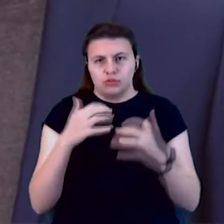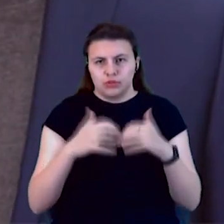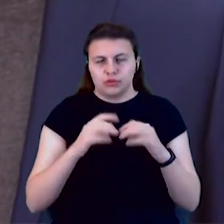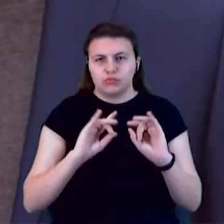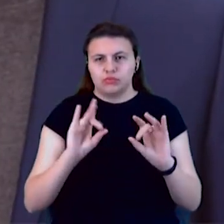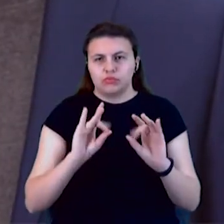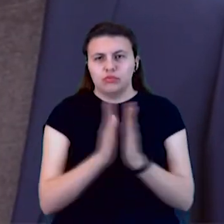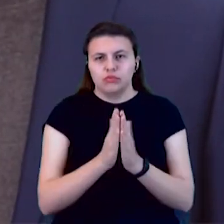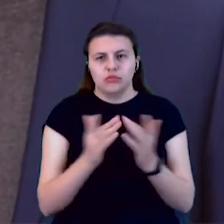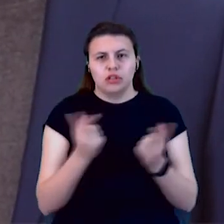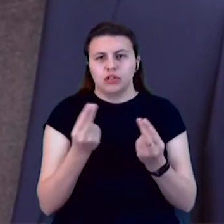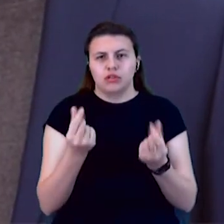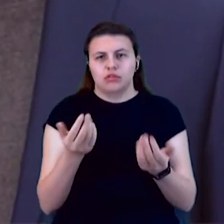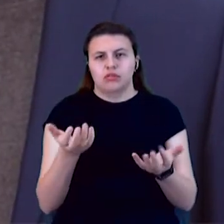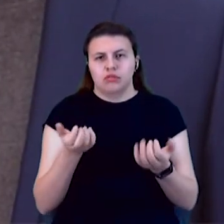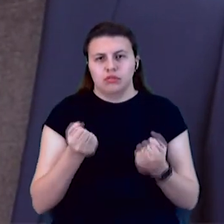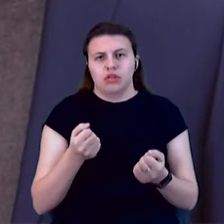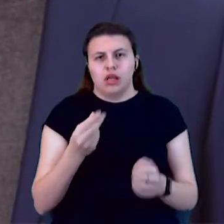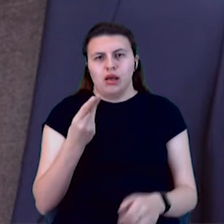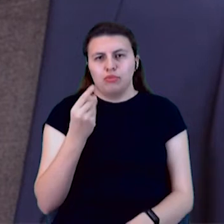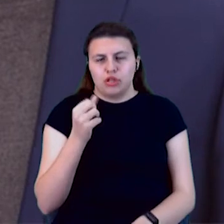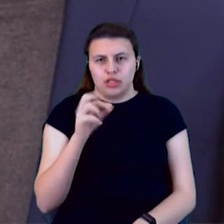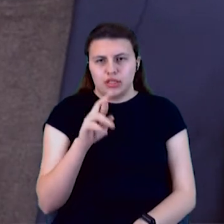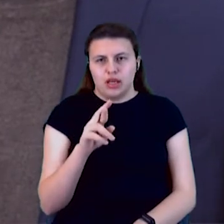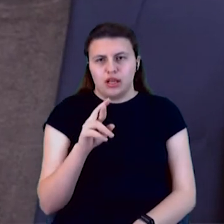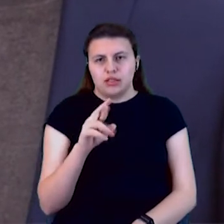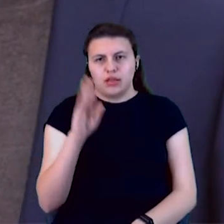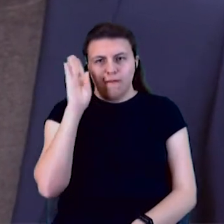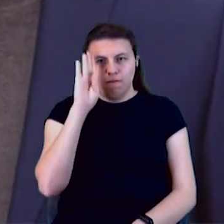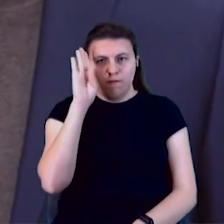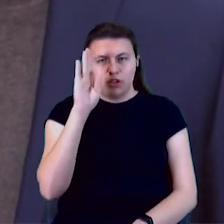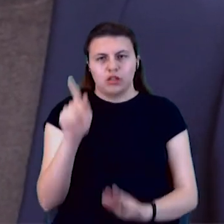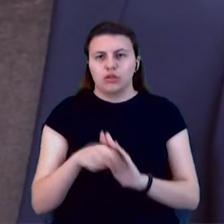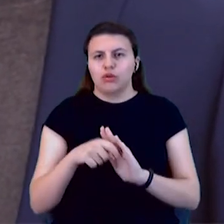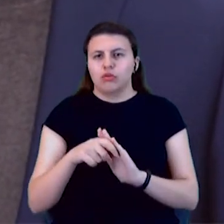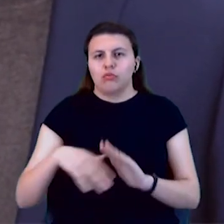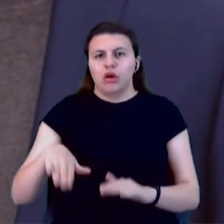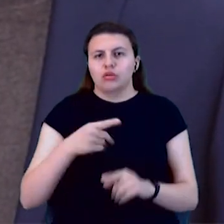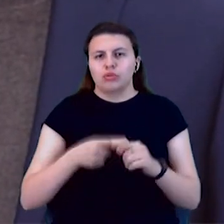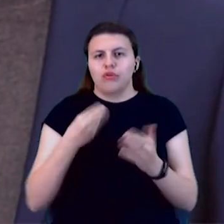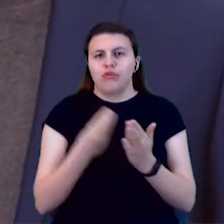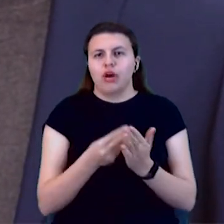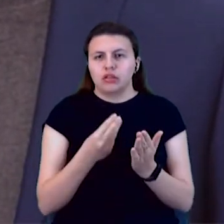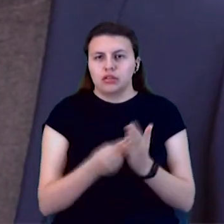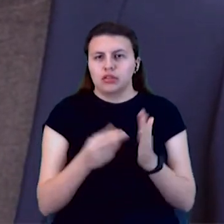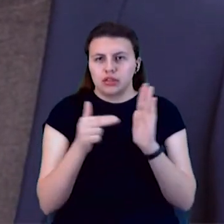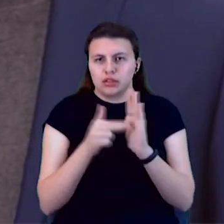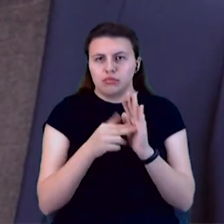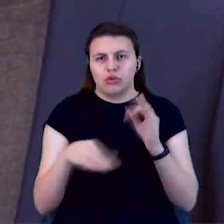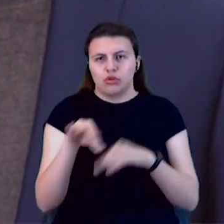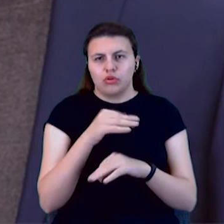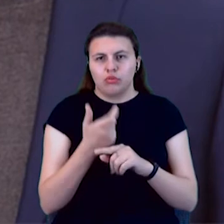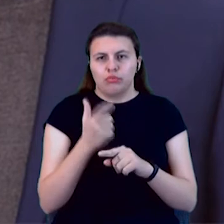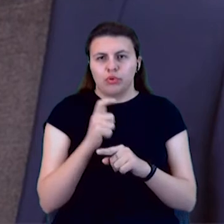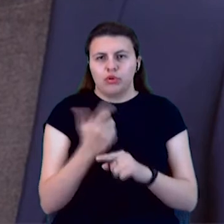гроші на ваш погляд, на модернізацію «Воды Донбасу». Адже вартість проєкту, нагадаю вам, становить понад 5